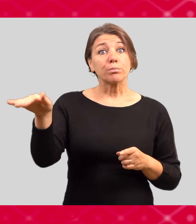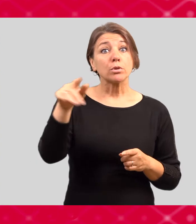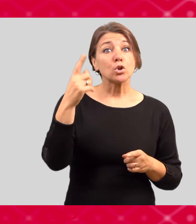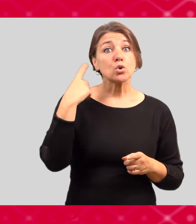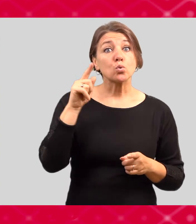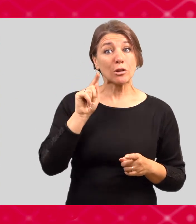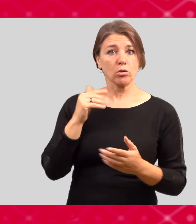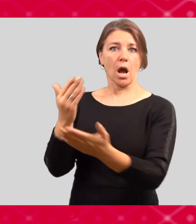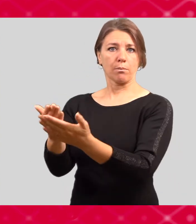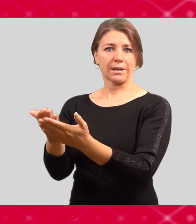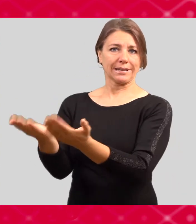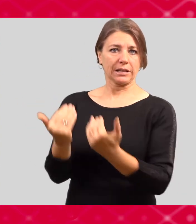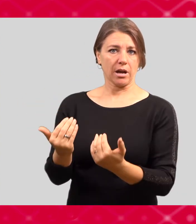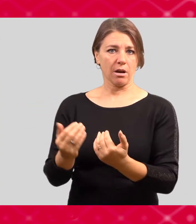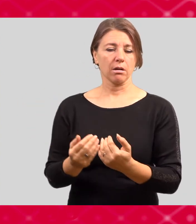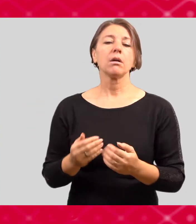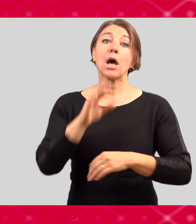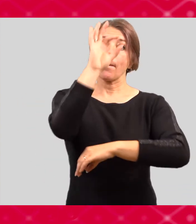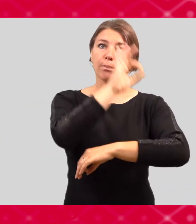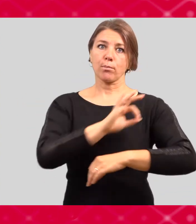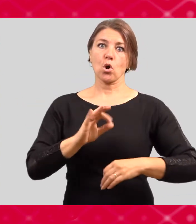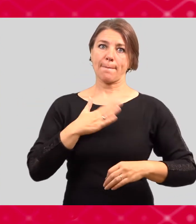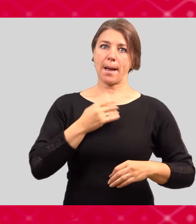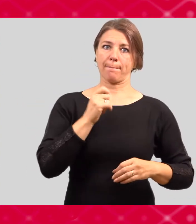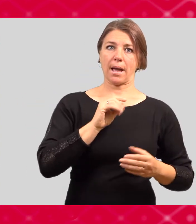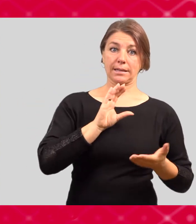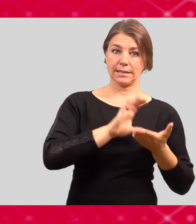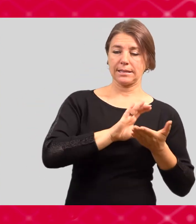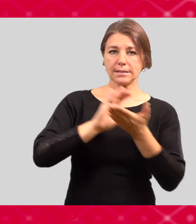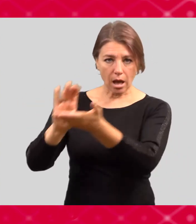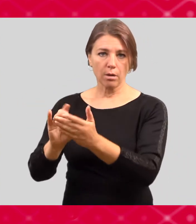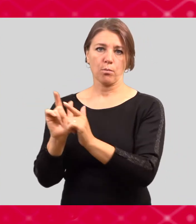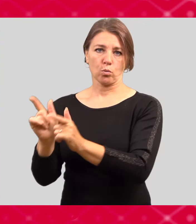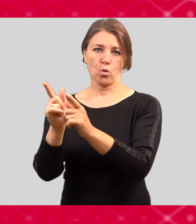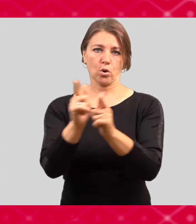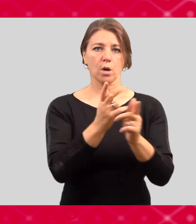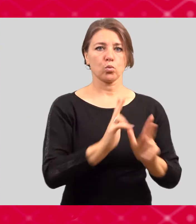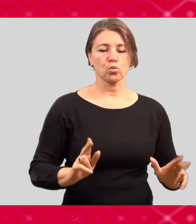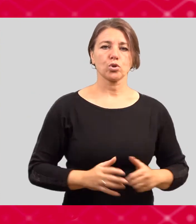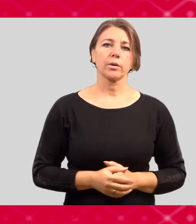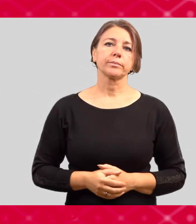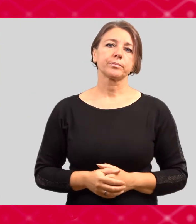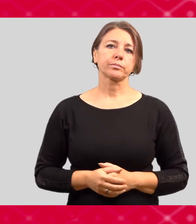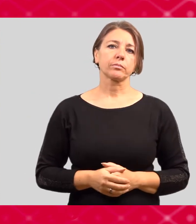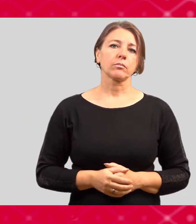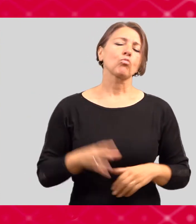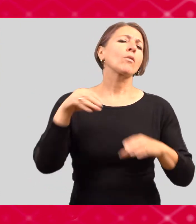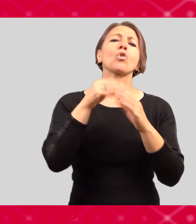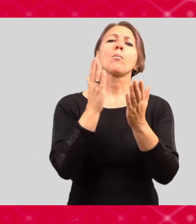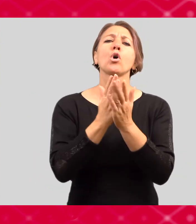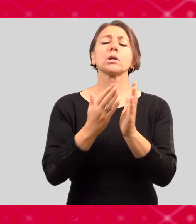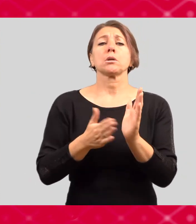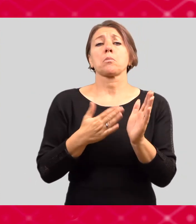pro koho je, kdo je cílová skupina tohoto projektu? Jsou to jednak